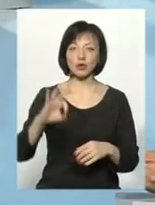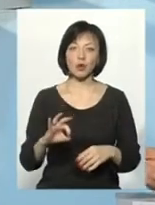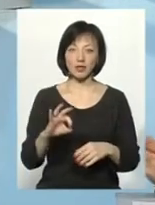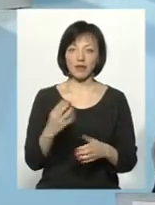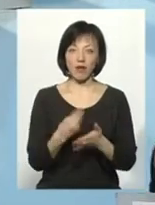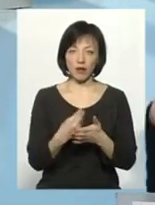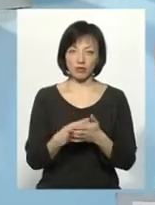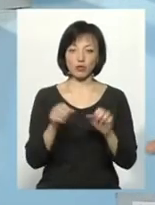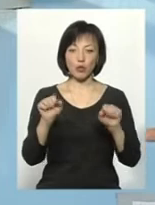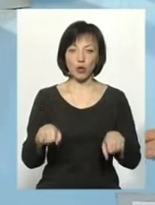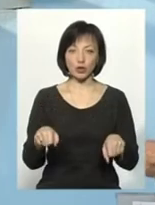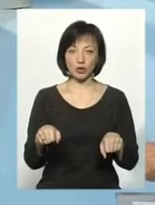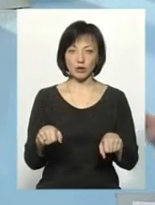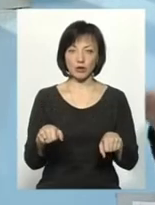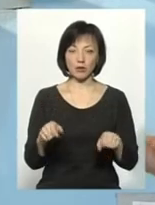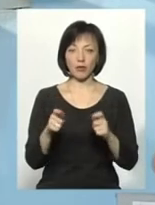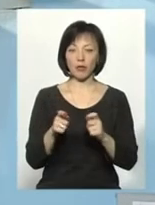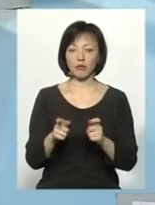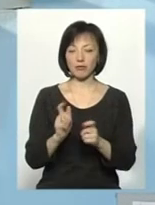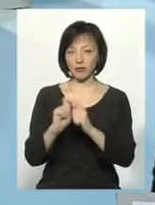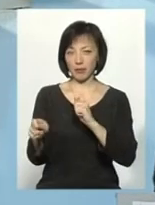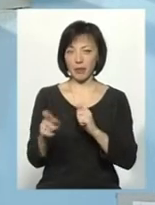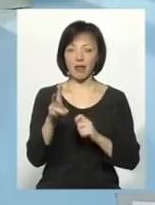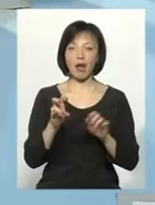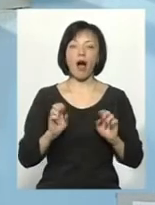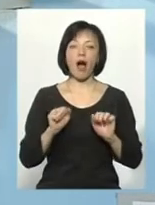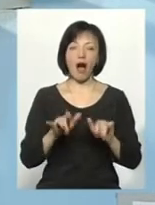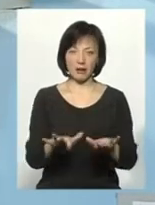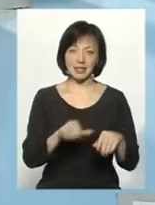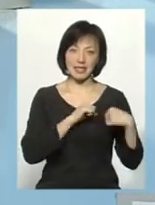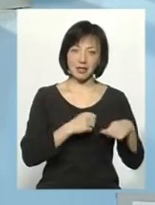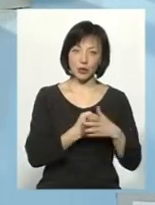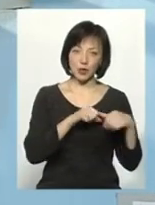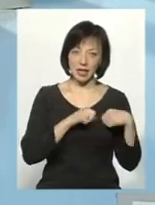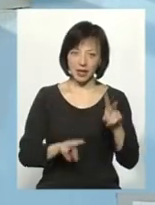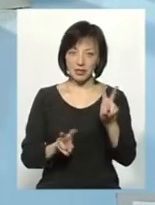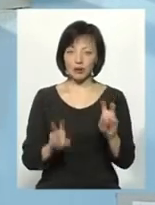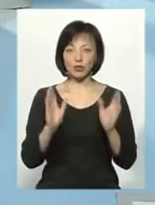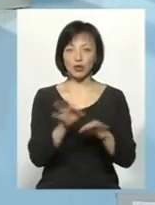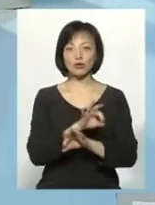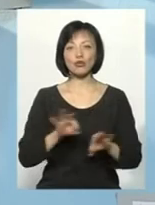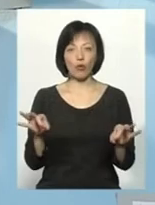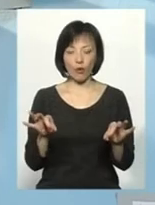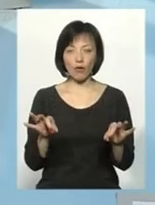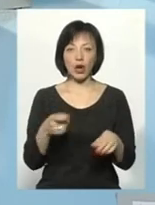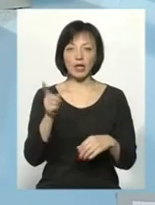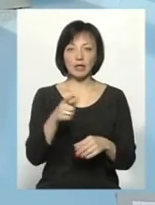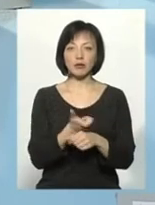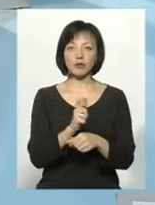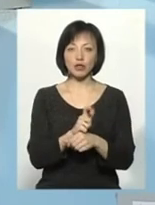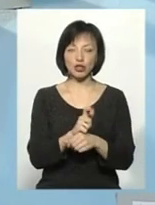вартості зможе пожертвувати на акцію «Серце до серця», це буде чудово. Тим більше,